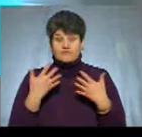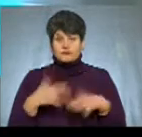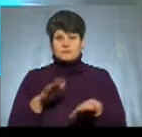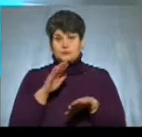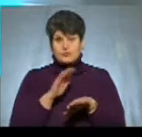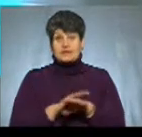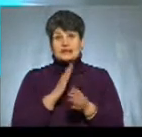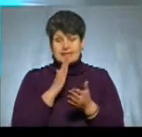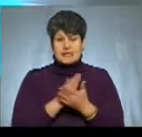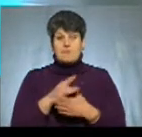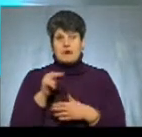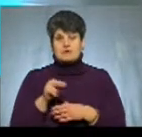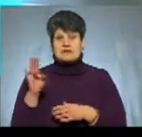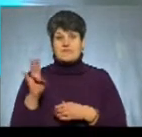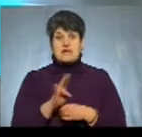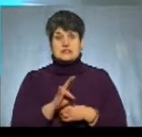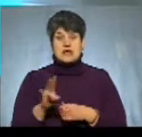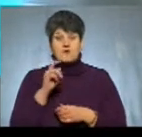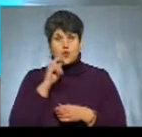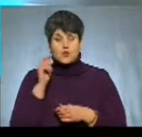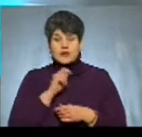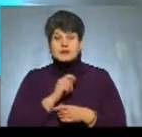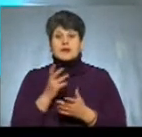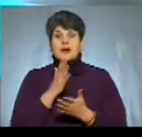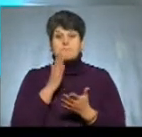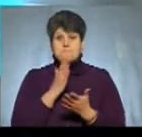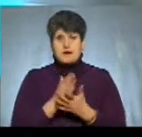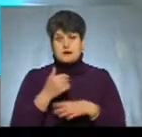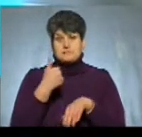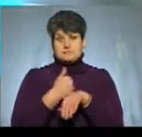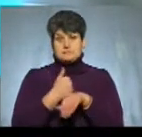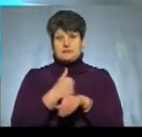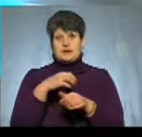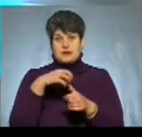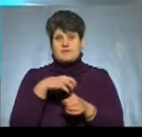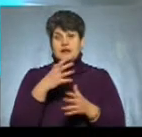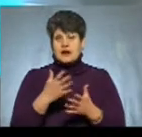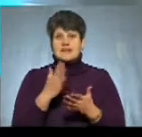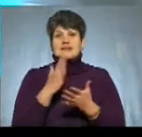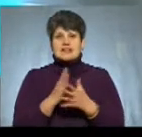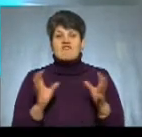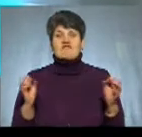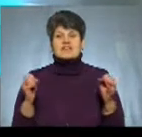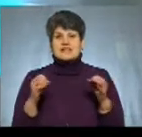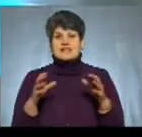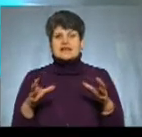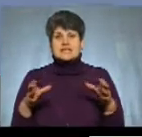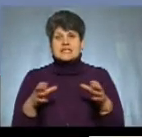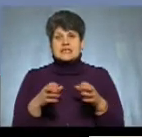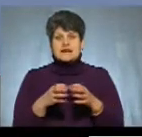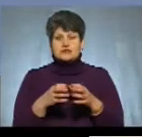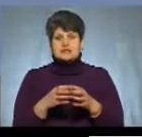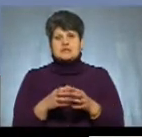Православна церква України, яка має предстоятеля і яка перебуває в єдності зі Вселенським